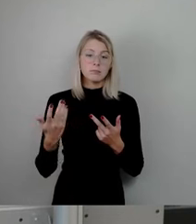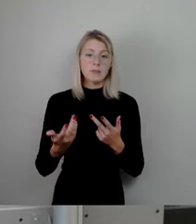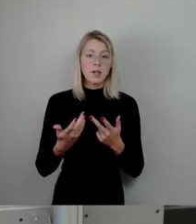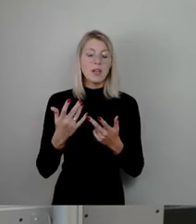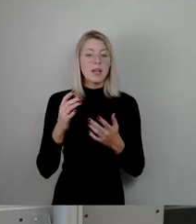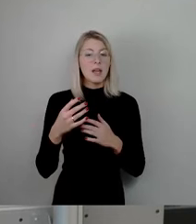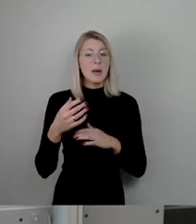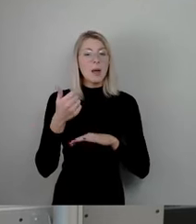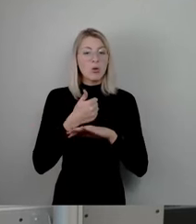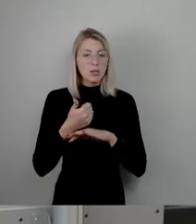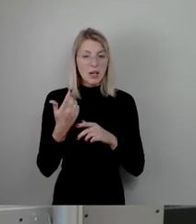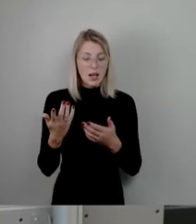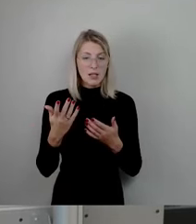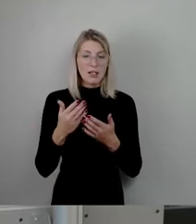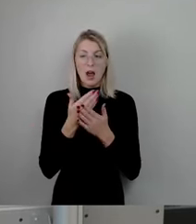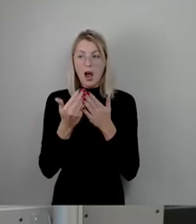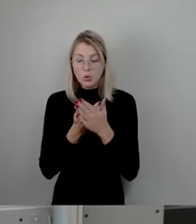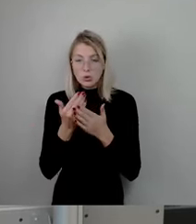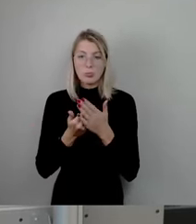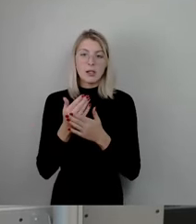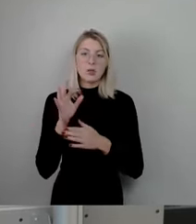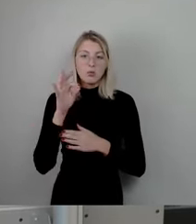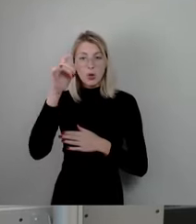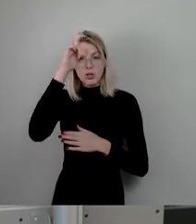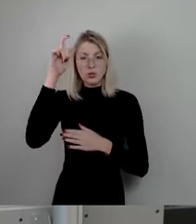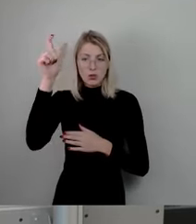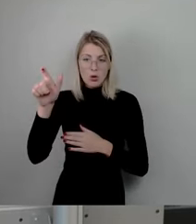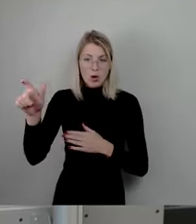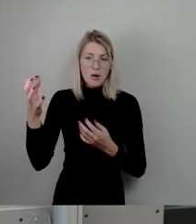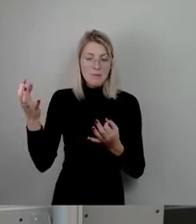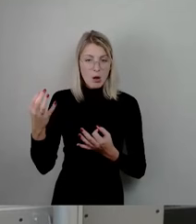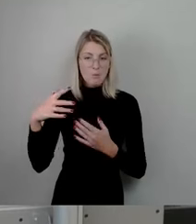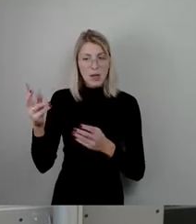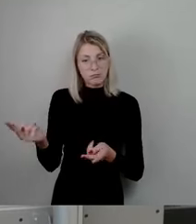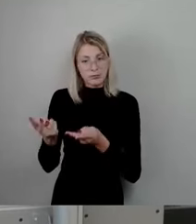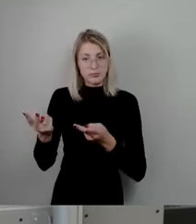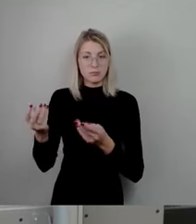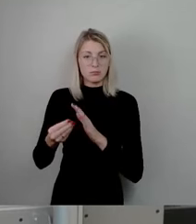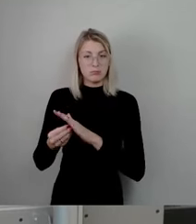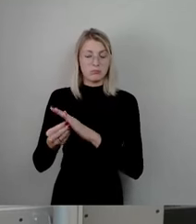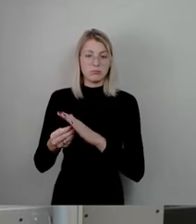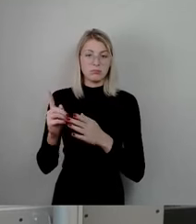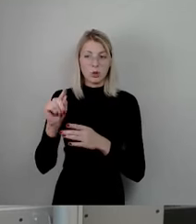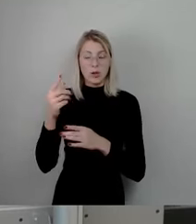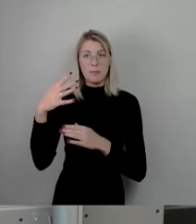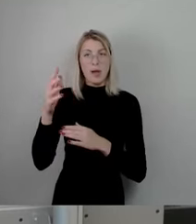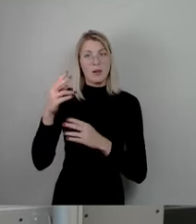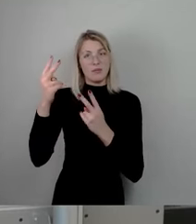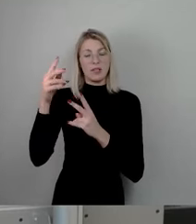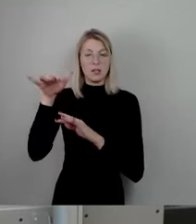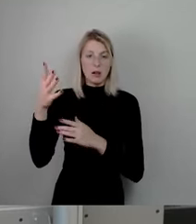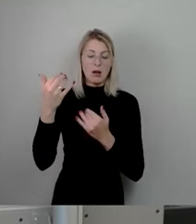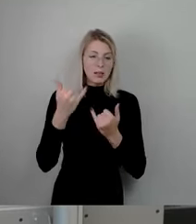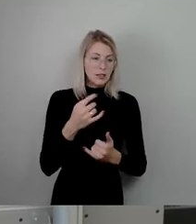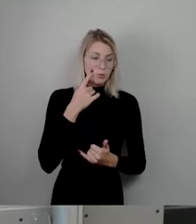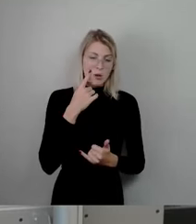in der Ausbildung für solche Ingenieure auch einen erhöhten und höheren Stellenwert bekommt, als das jetzt der Fall ist.